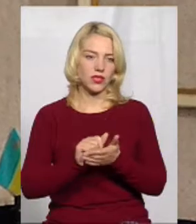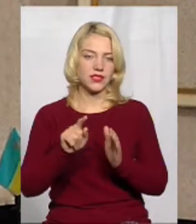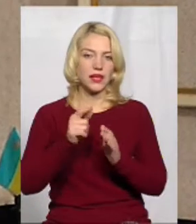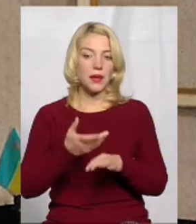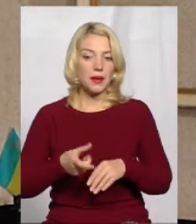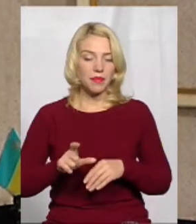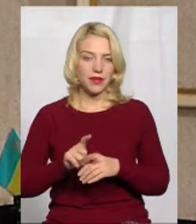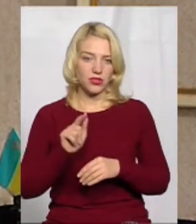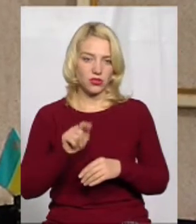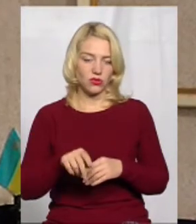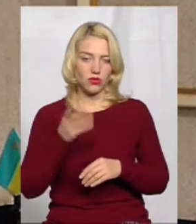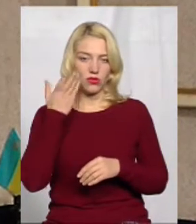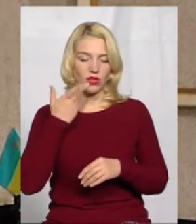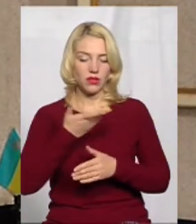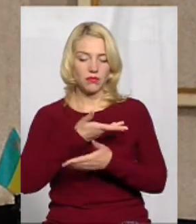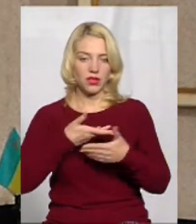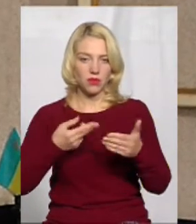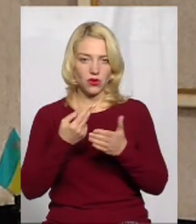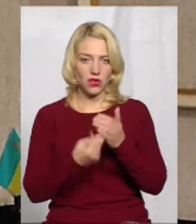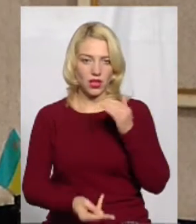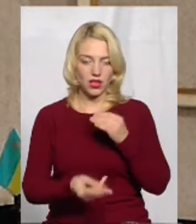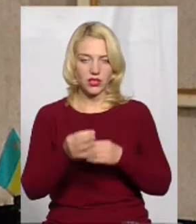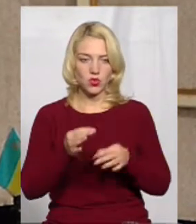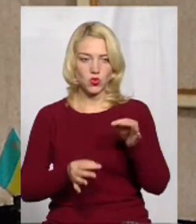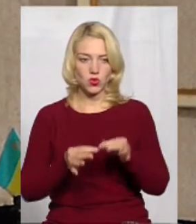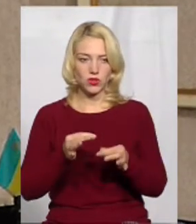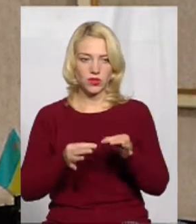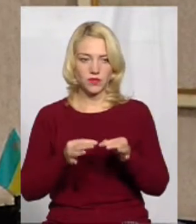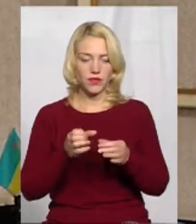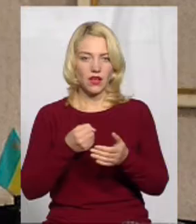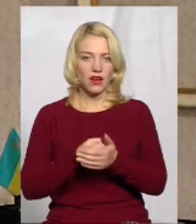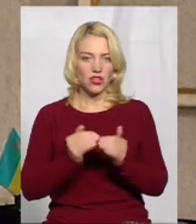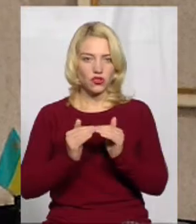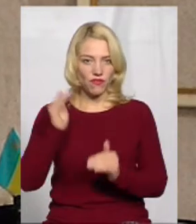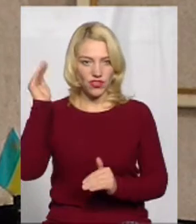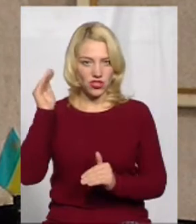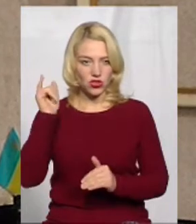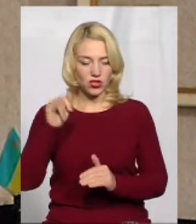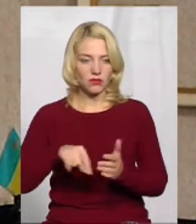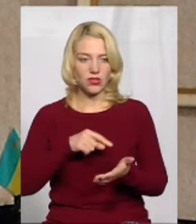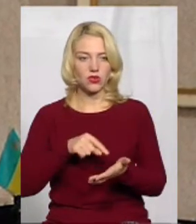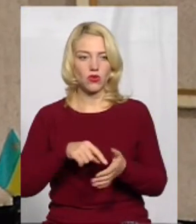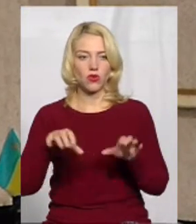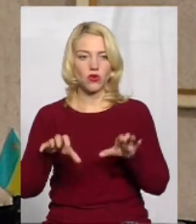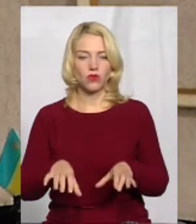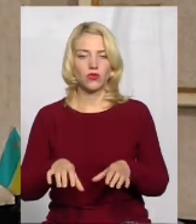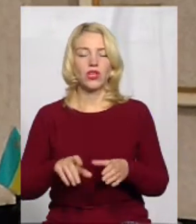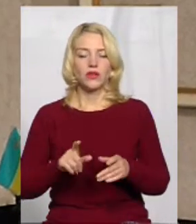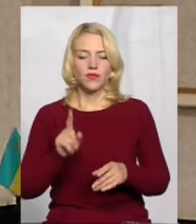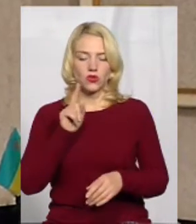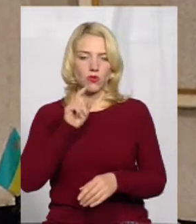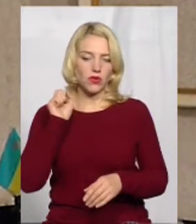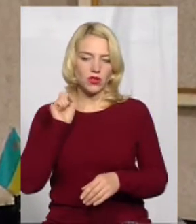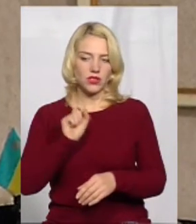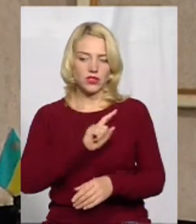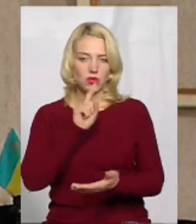ми програли суд аж до вишки і міського голову запов'язали підписати